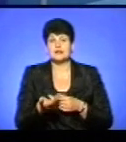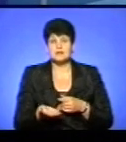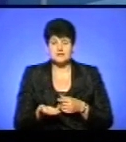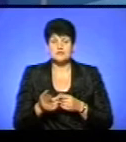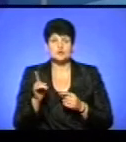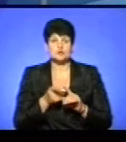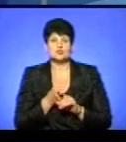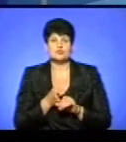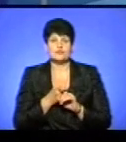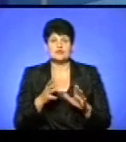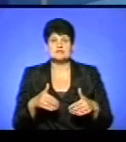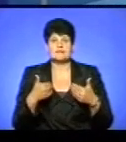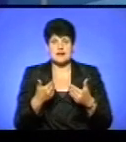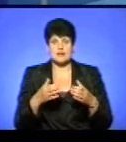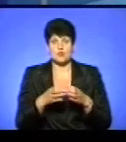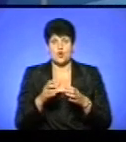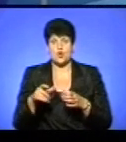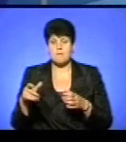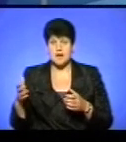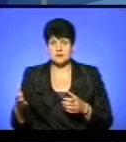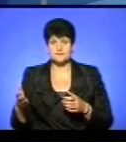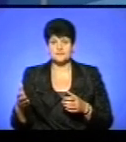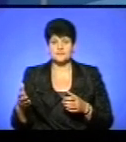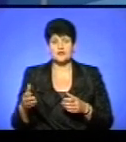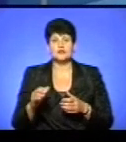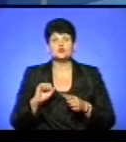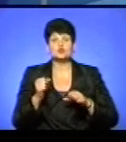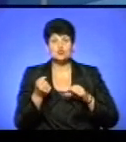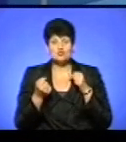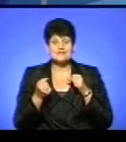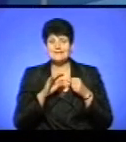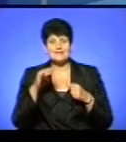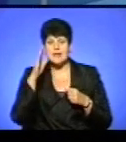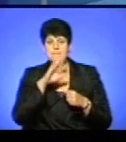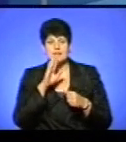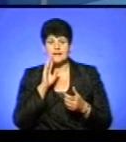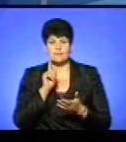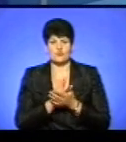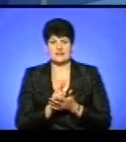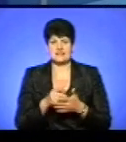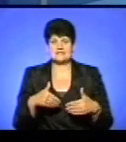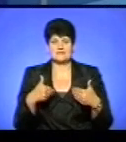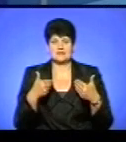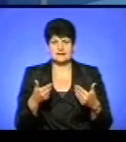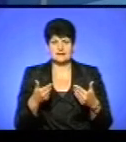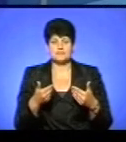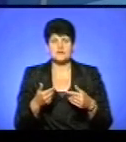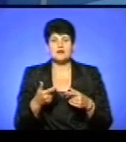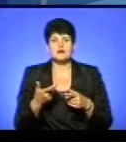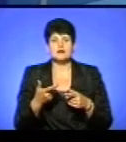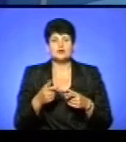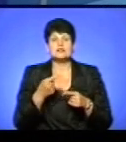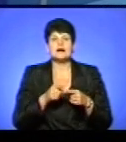Стосовно звернення до громад, друзі, не батьки повинні звертатися. Для того ці батьки